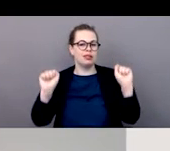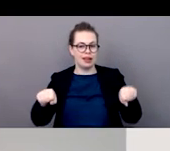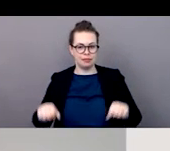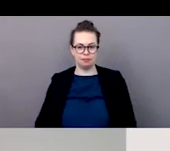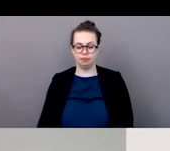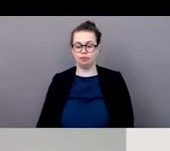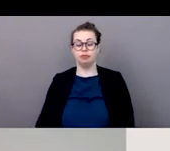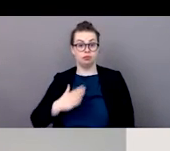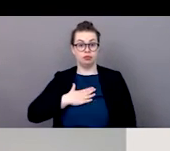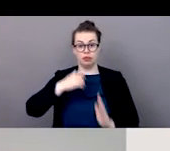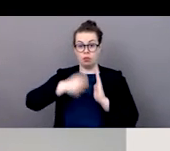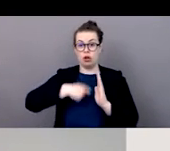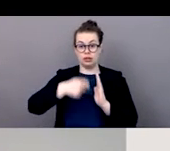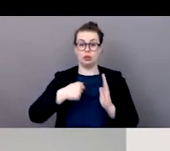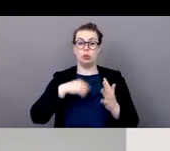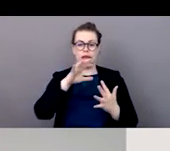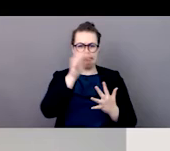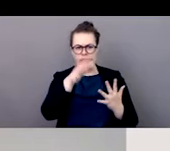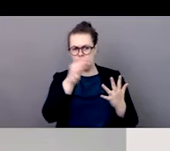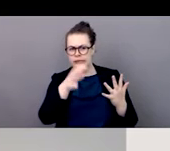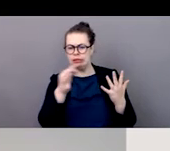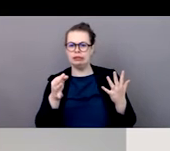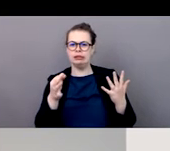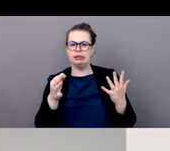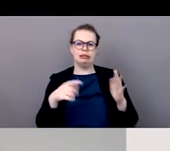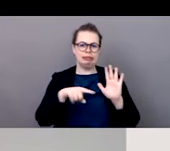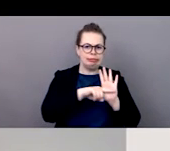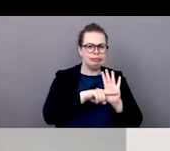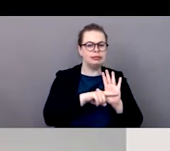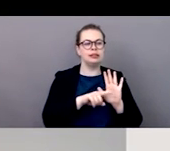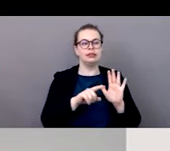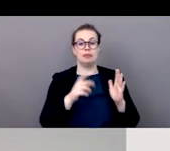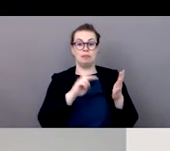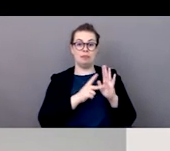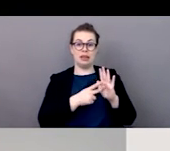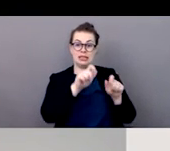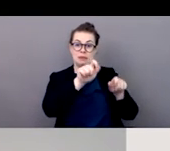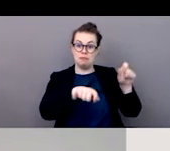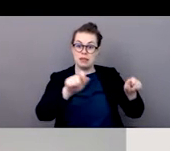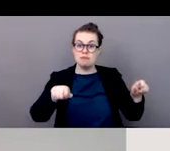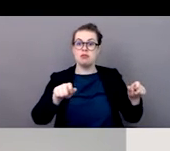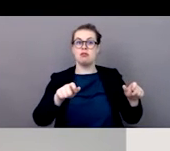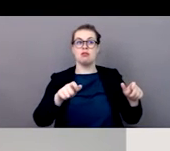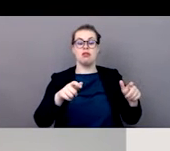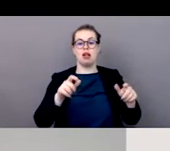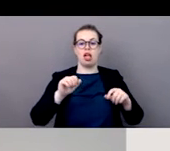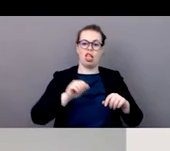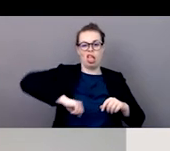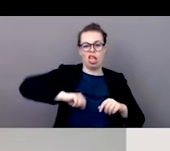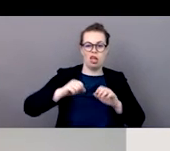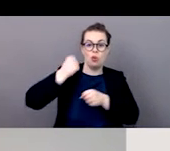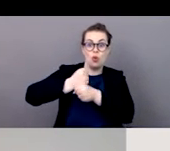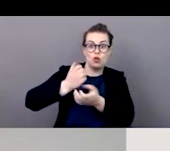projet a couvert plusieurs points pour pouvoir justement souligner ce type de pratique.